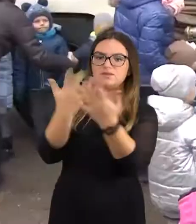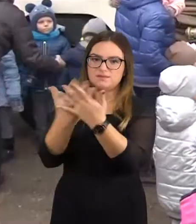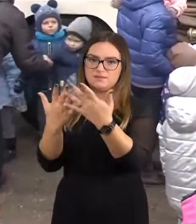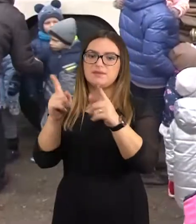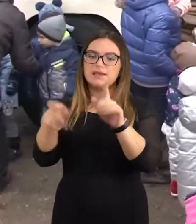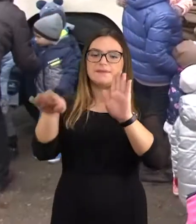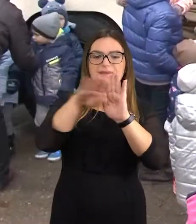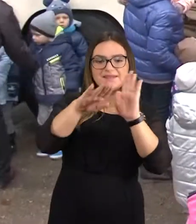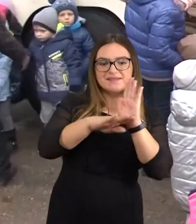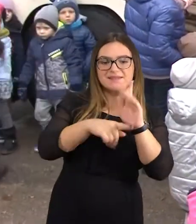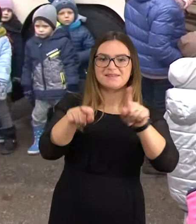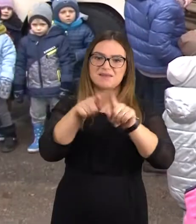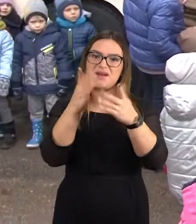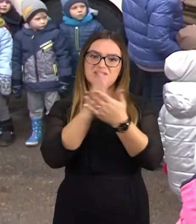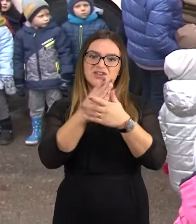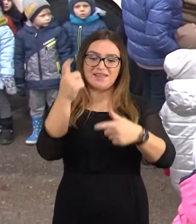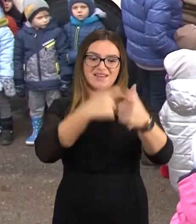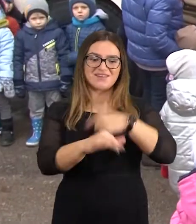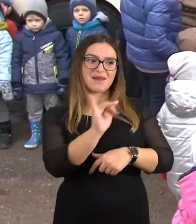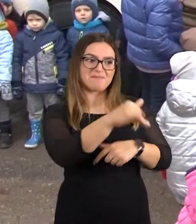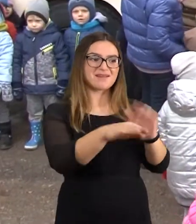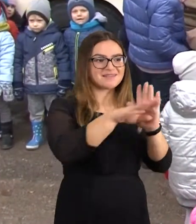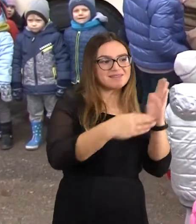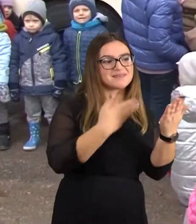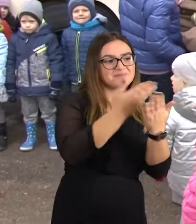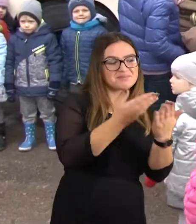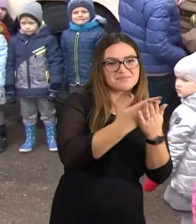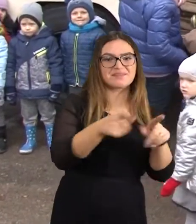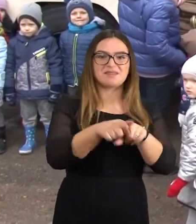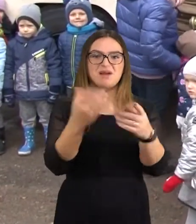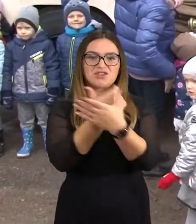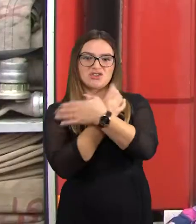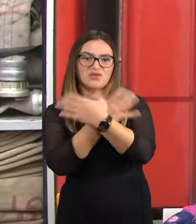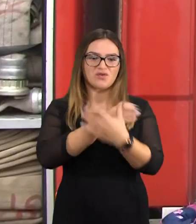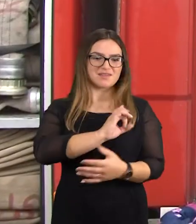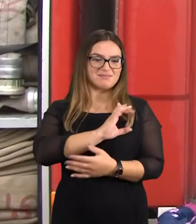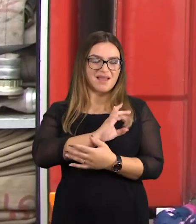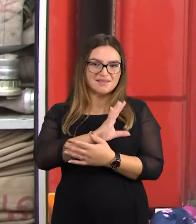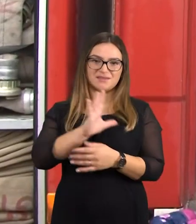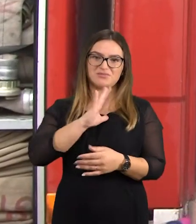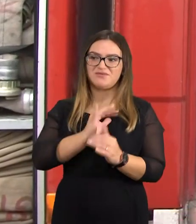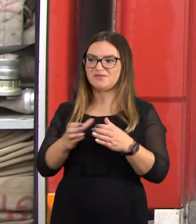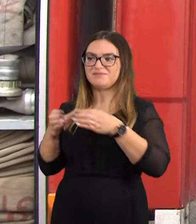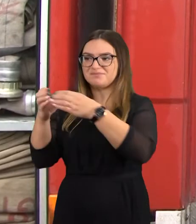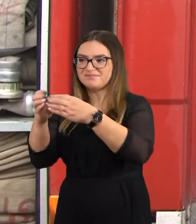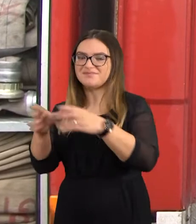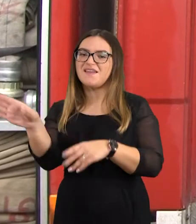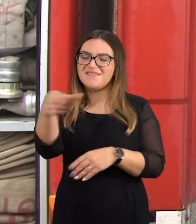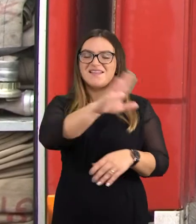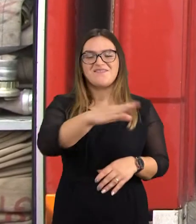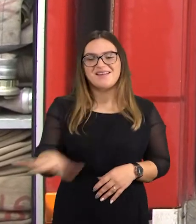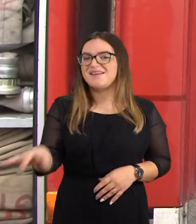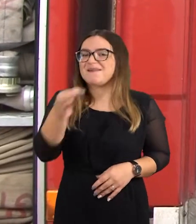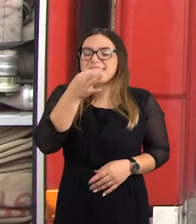nepamiršta saugumo taisyklių ugdyti nuomažans. Ugnėgėsiai šiandien apsilankia ir šeduvos gimnazijoje, ir dar želėje, kur mažyliams raudonos